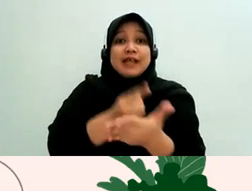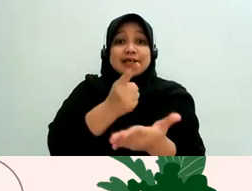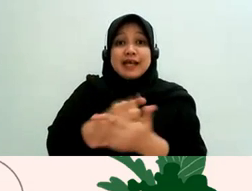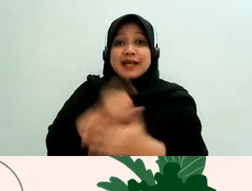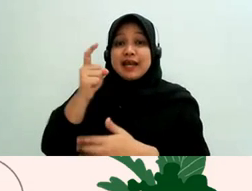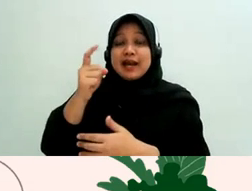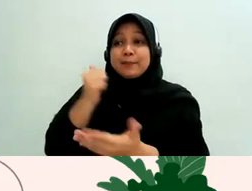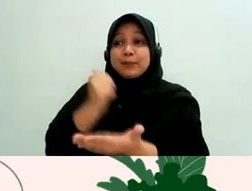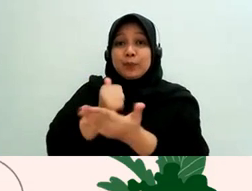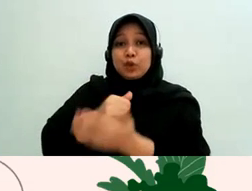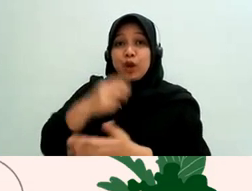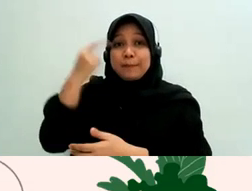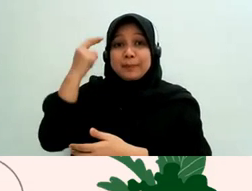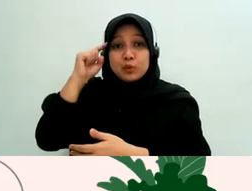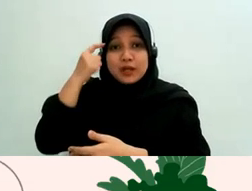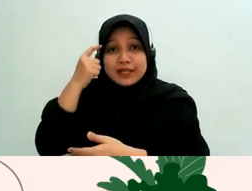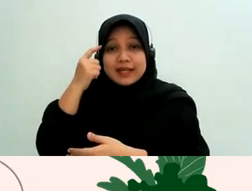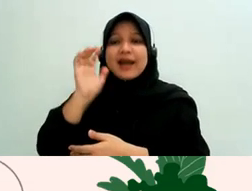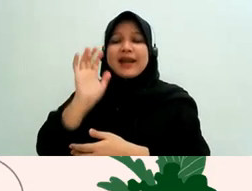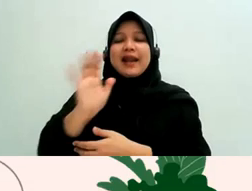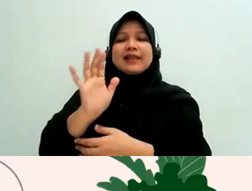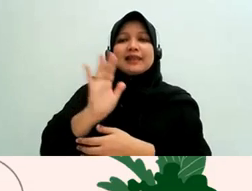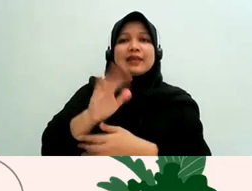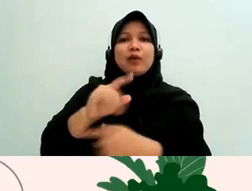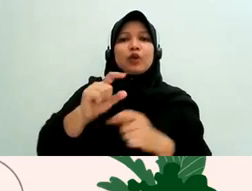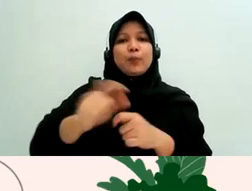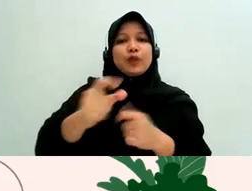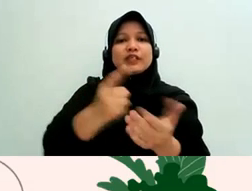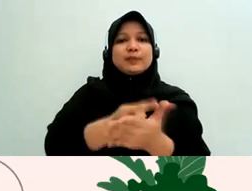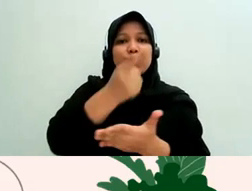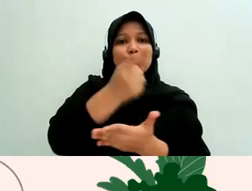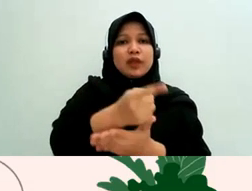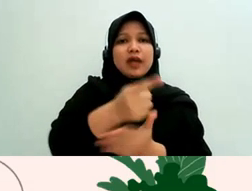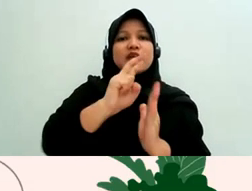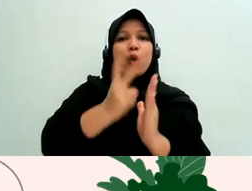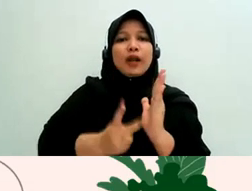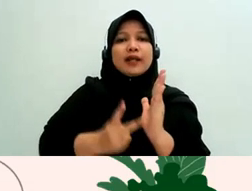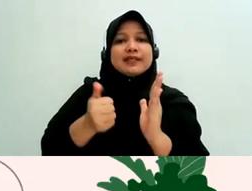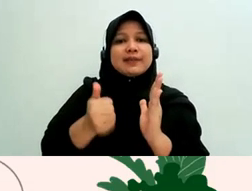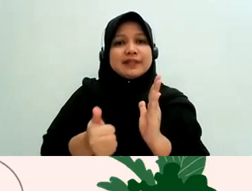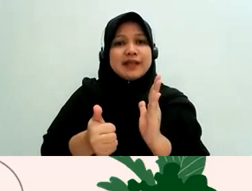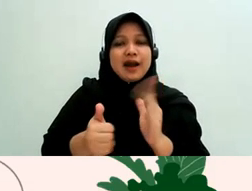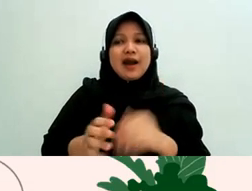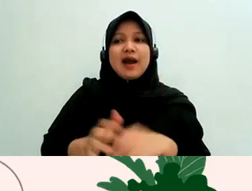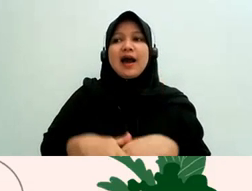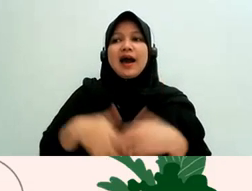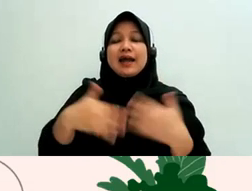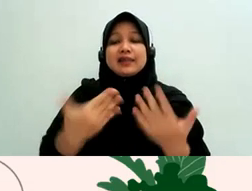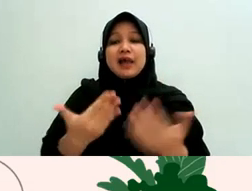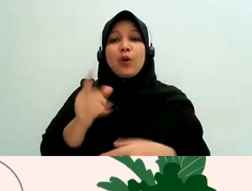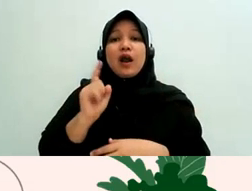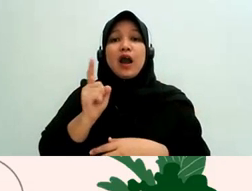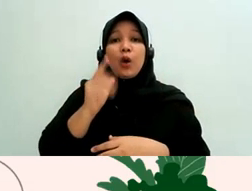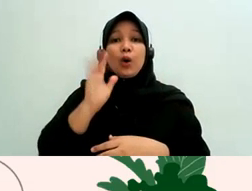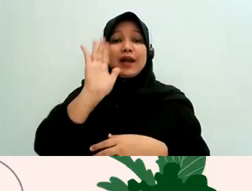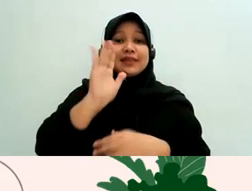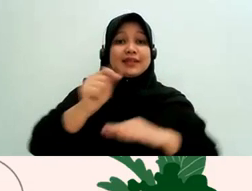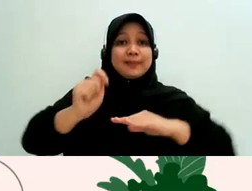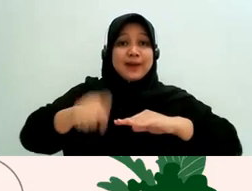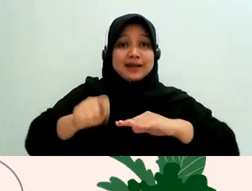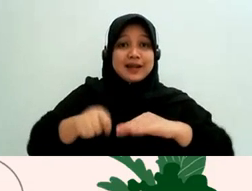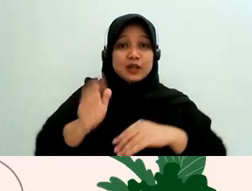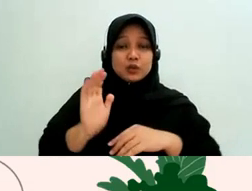tahap penuntutan kemudian kalau di pengadilan itu nanti hakimnya juga punya kepedulian bisa dikoreksi di tahap